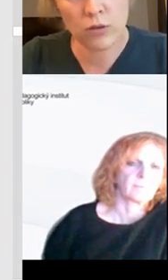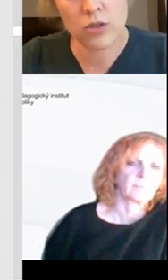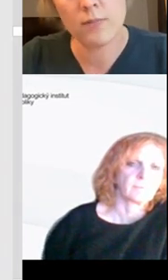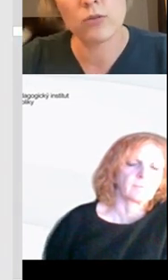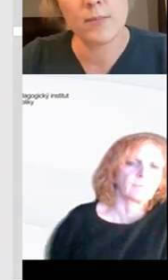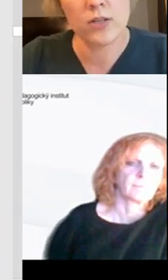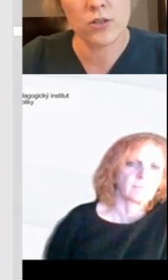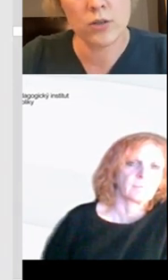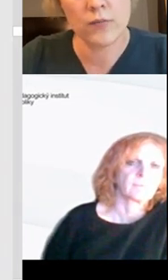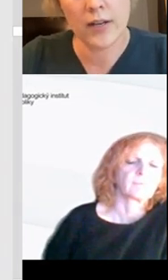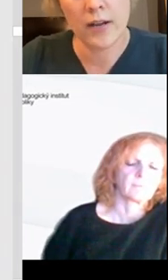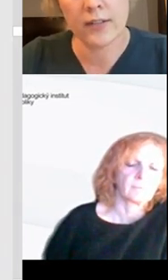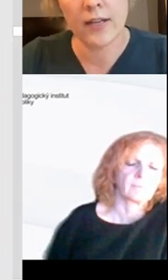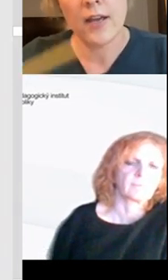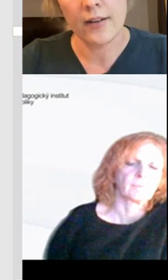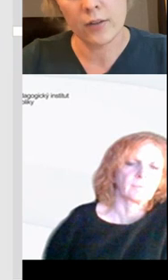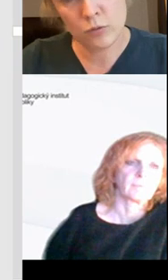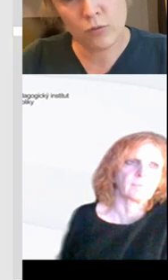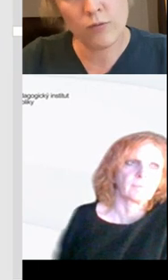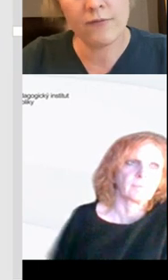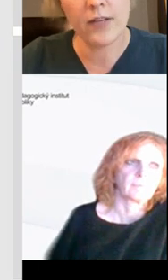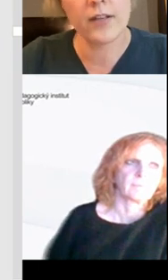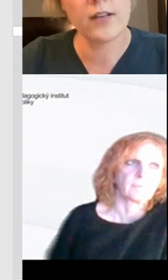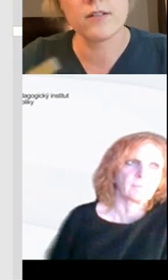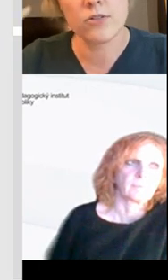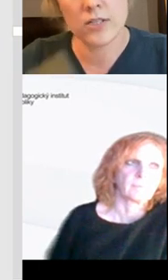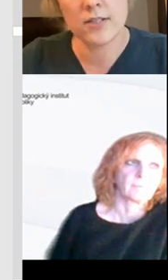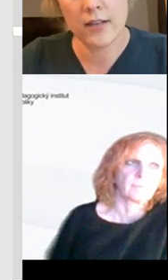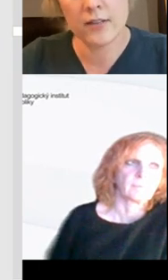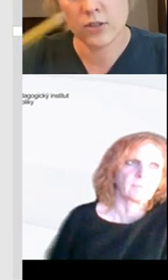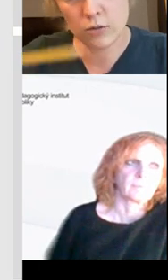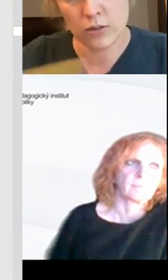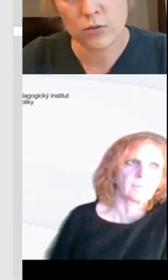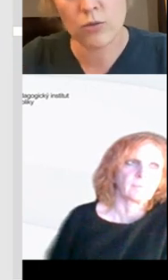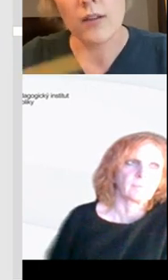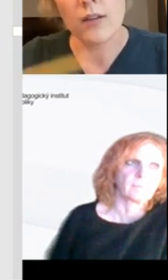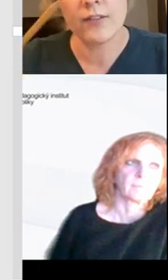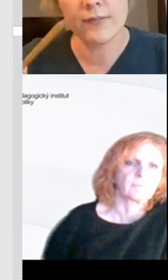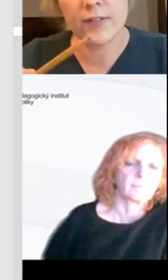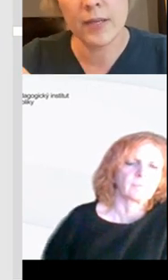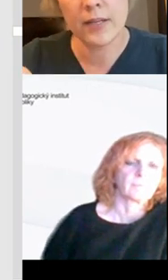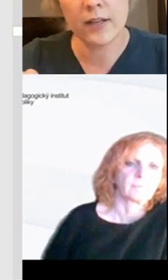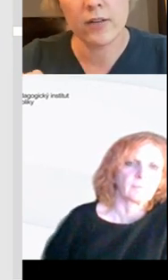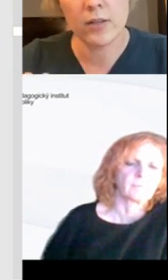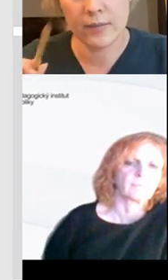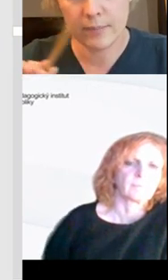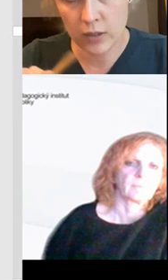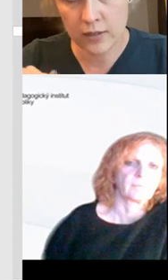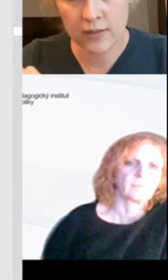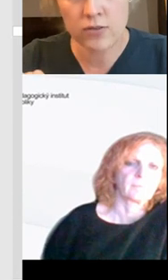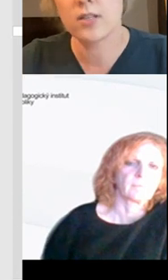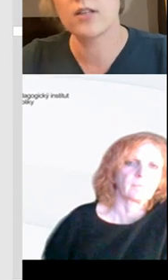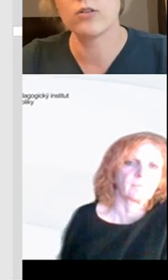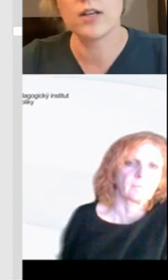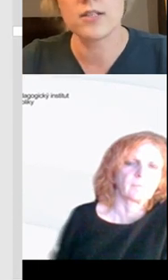takovéto přiletnutí očima. To znamená, když něco vyhledáváte a na tom Google vám vyjede 6 odkazů, tak vy velmi rychle, jako kdyby